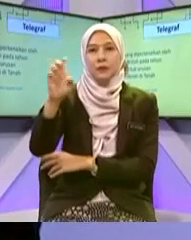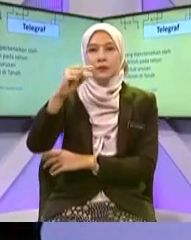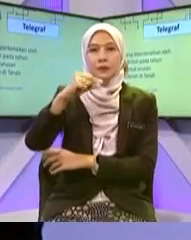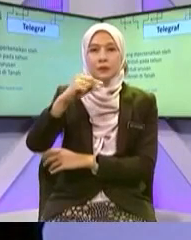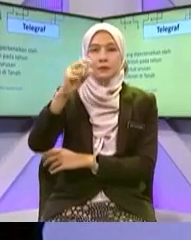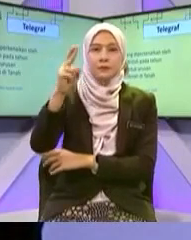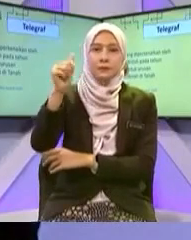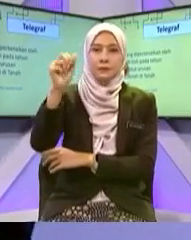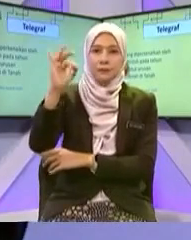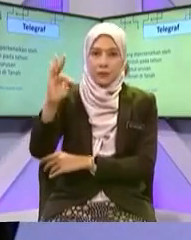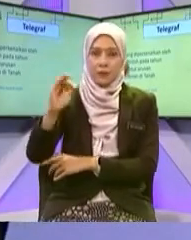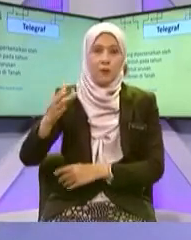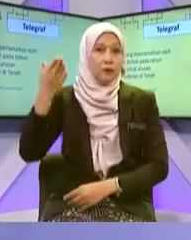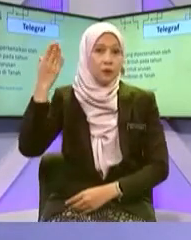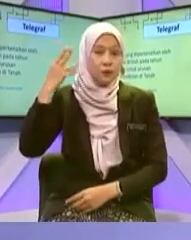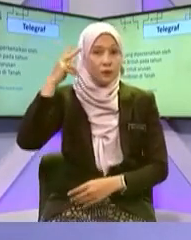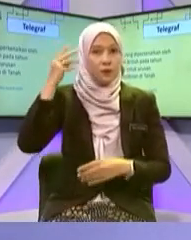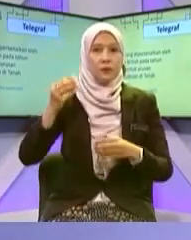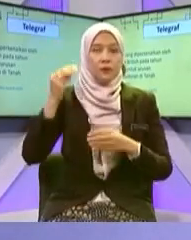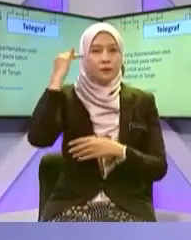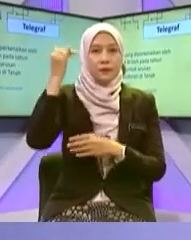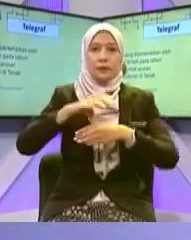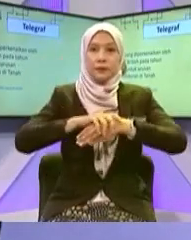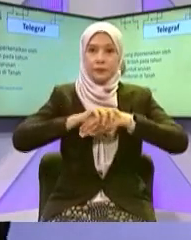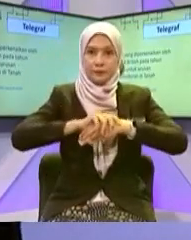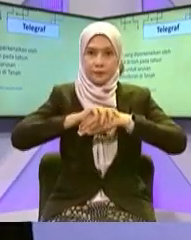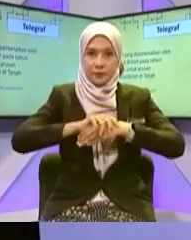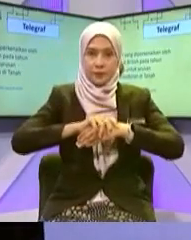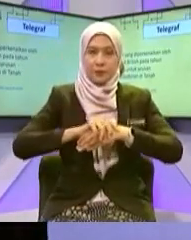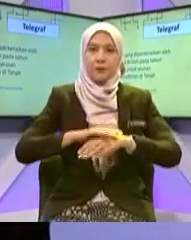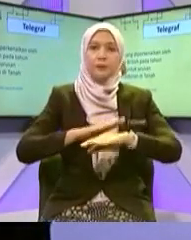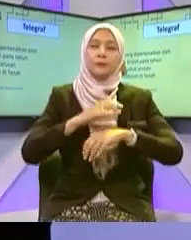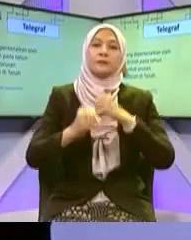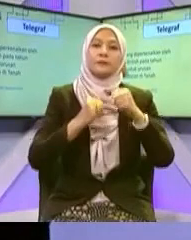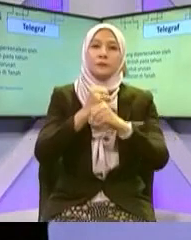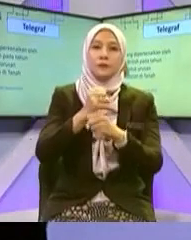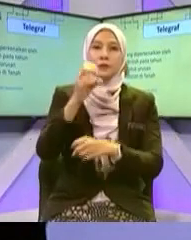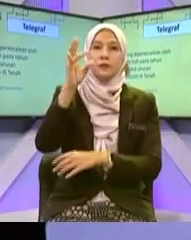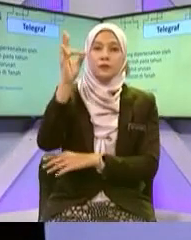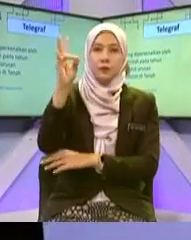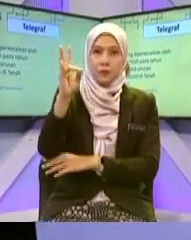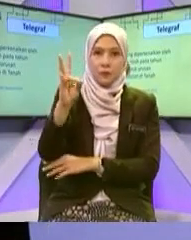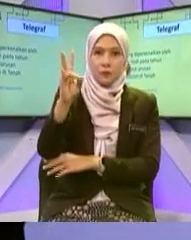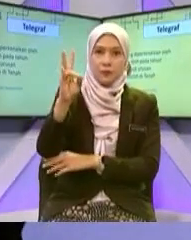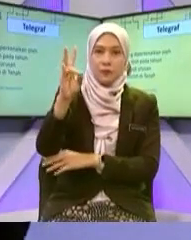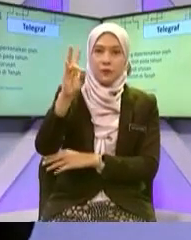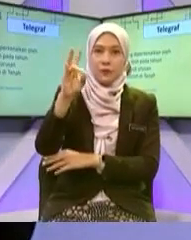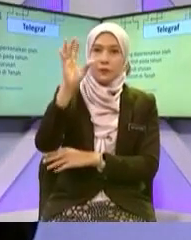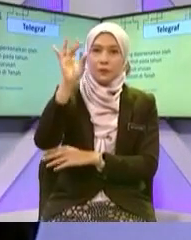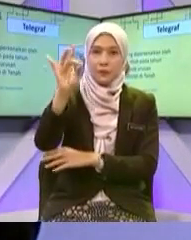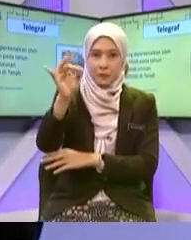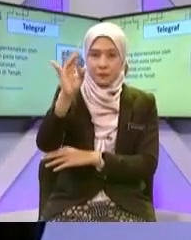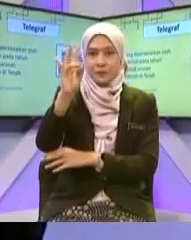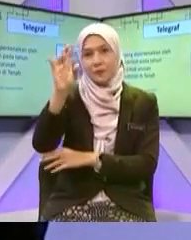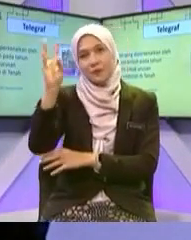diperkenalkan Oleh pihak British Pada tahun 1876 Untuk urusan Pentadbiran Di tanah Melayu Dah lama